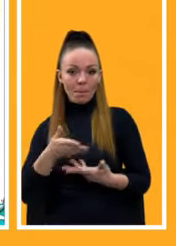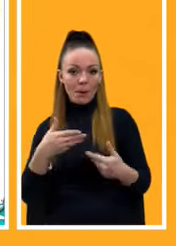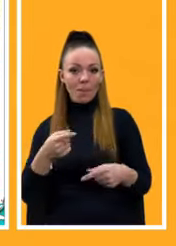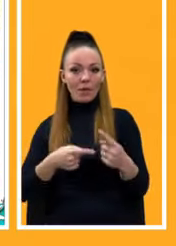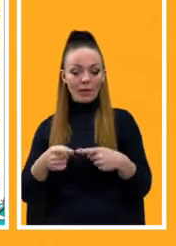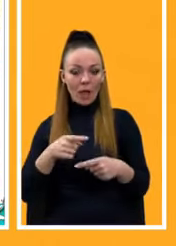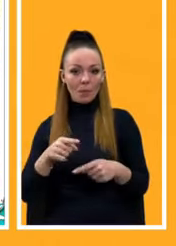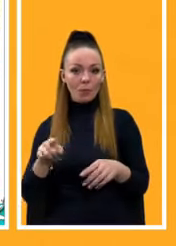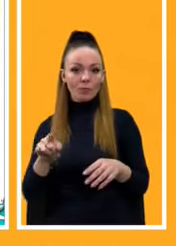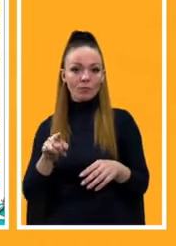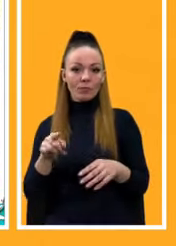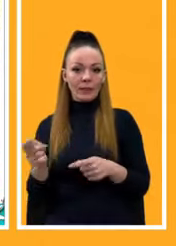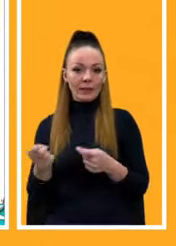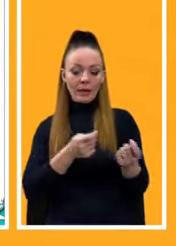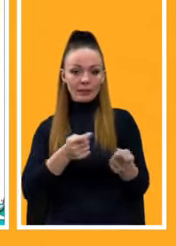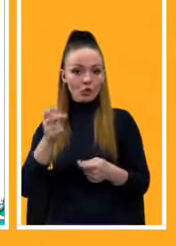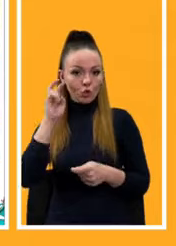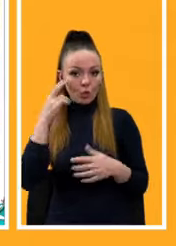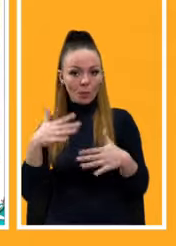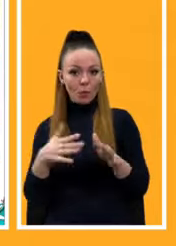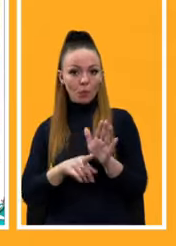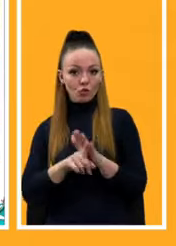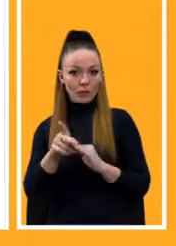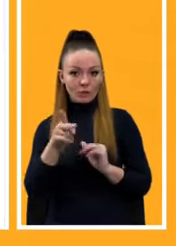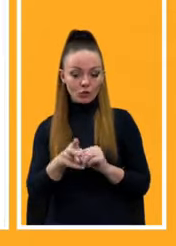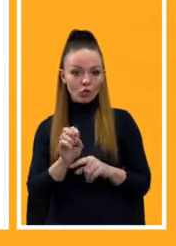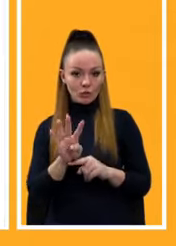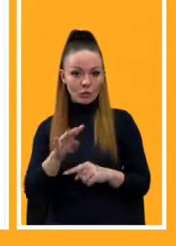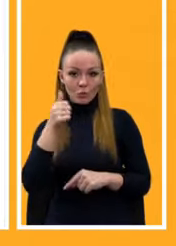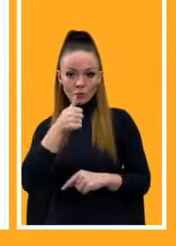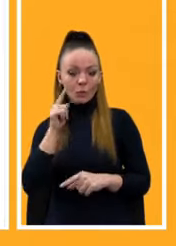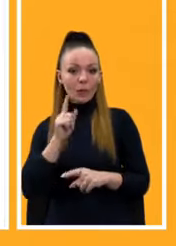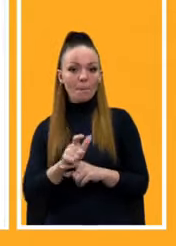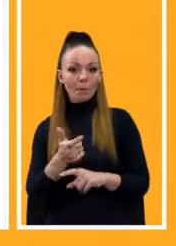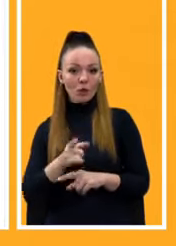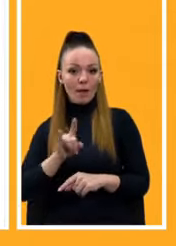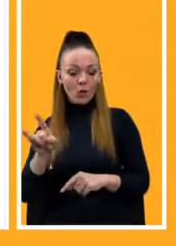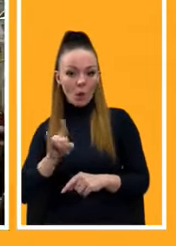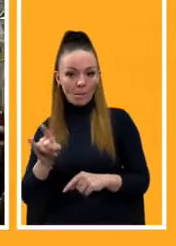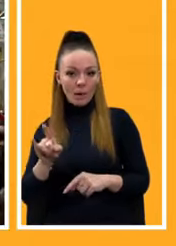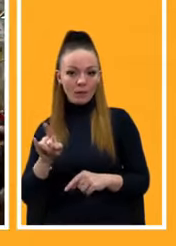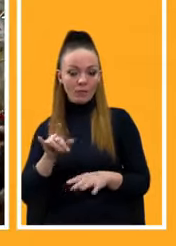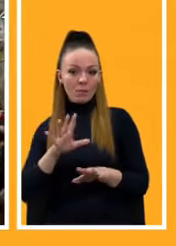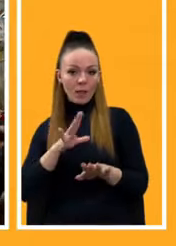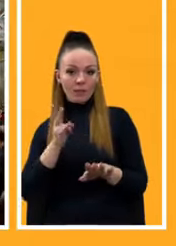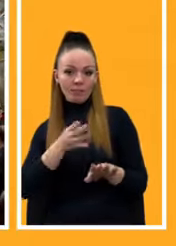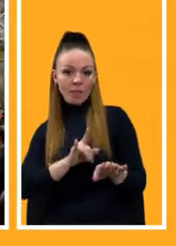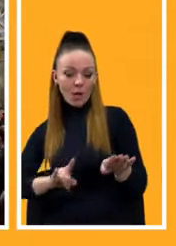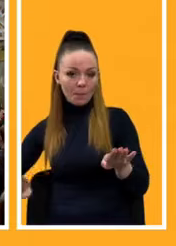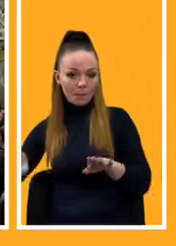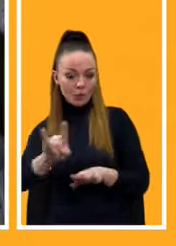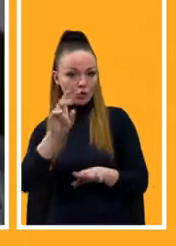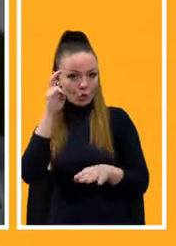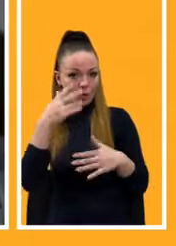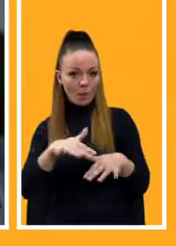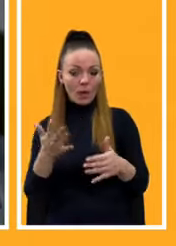Чорним морем. Починаючи з 2014 року, більшість авіакомпаній оминали територію на Чорним морем, яку